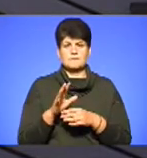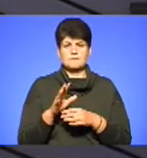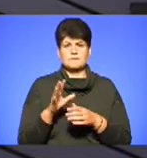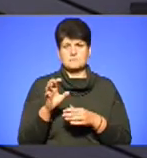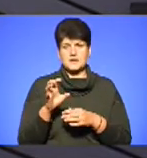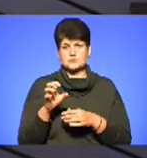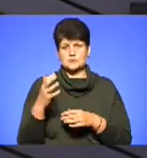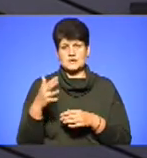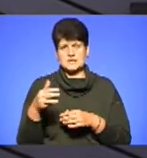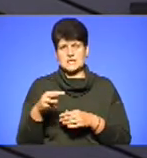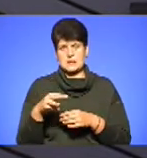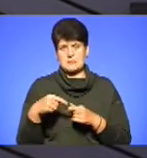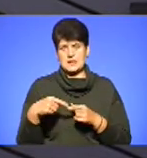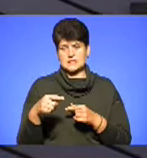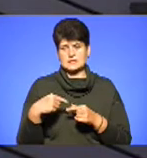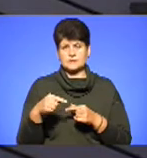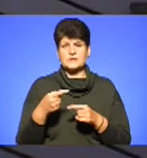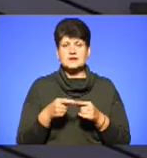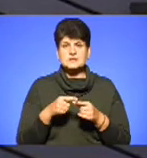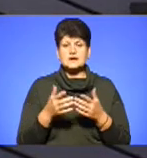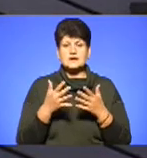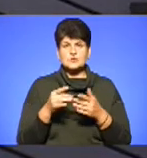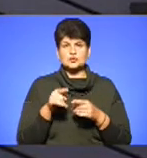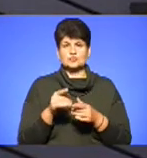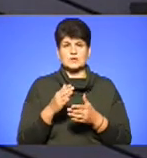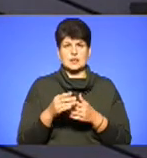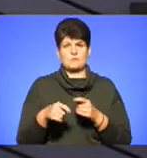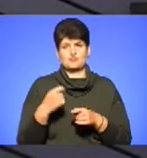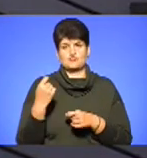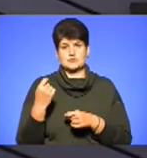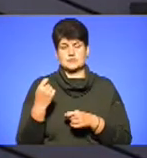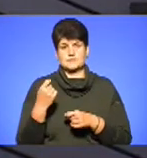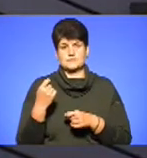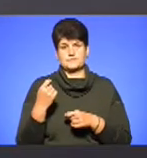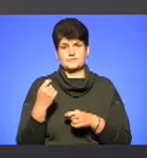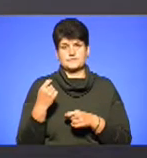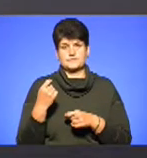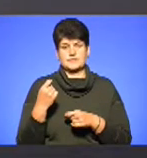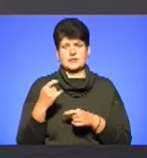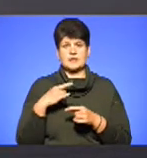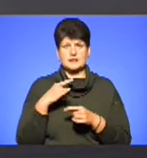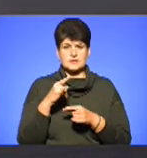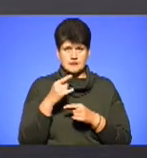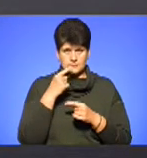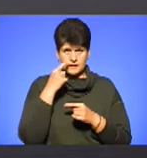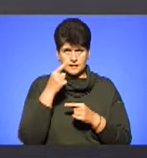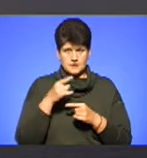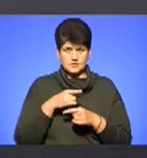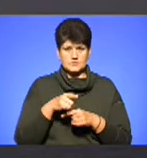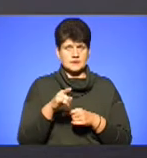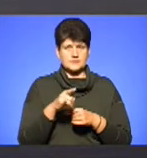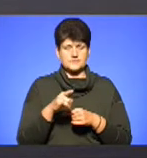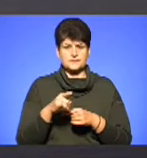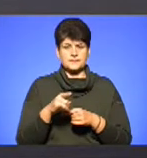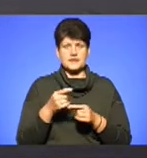550 метрів на цьому. Це вже ясно, що тут є порушення на цьому. Тобто літак задалеко залітав від цих